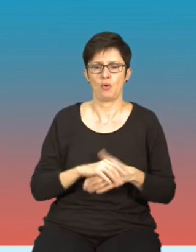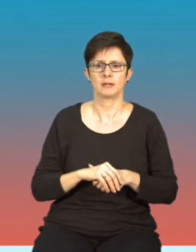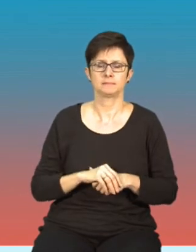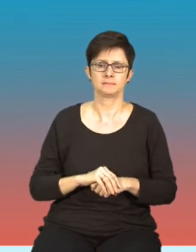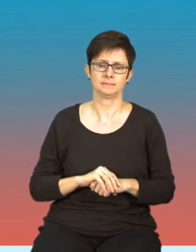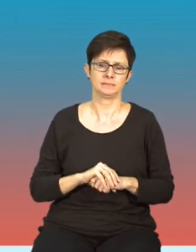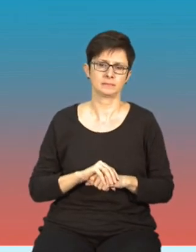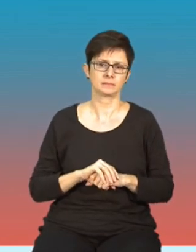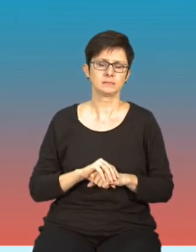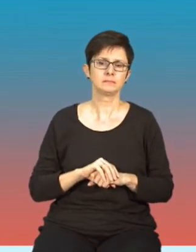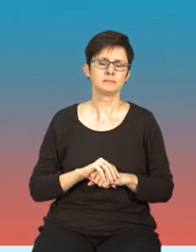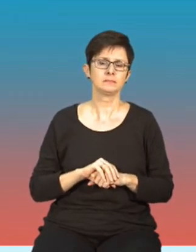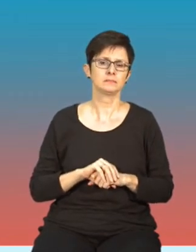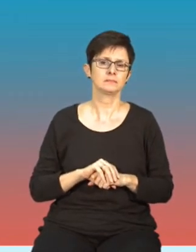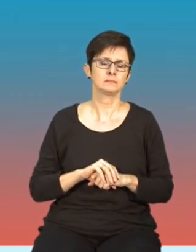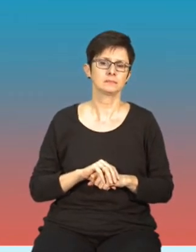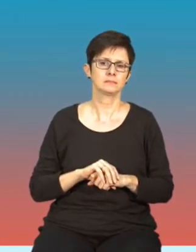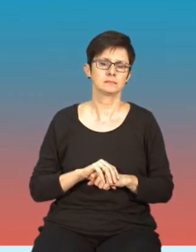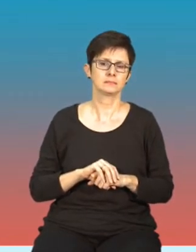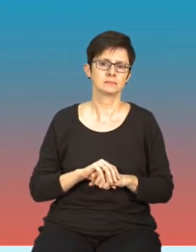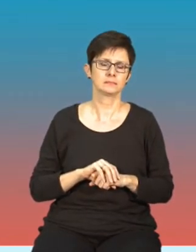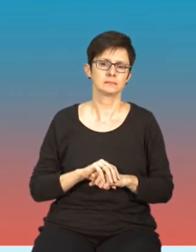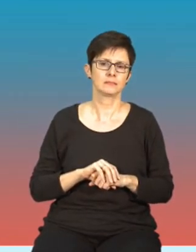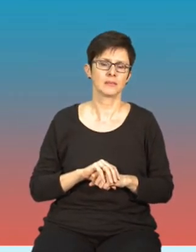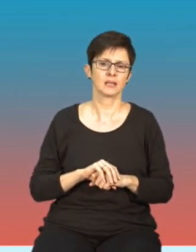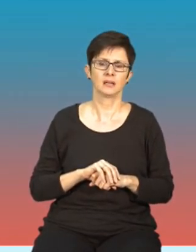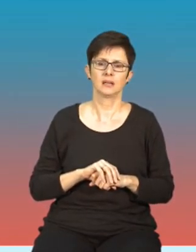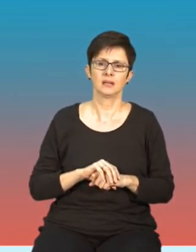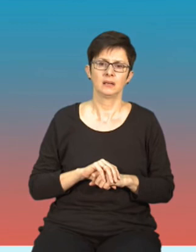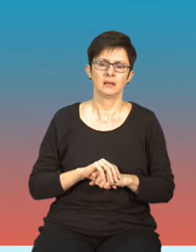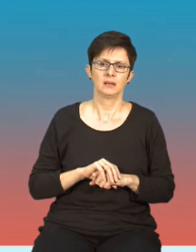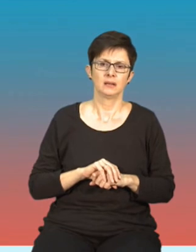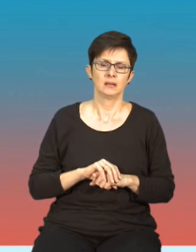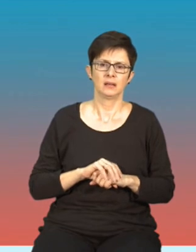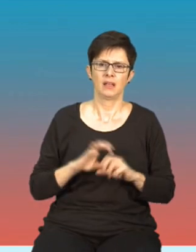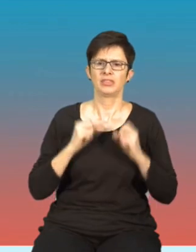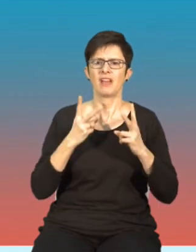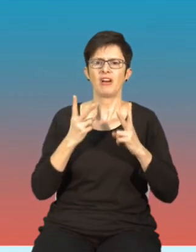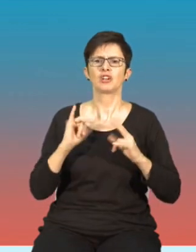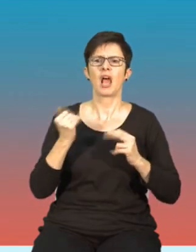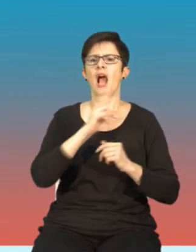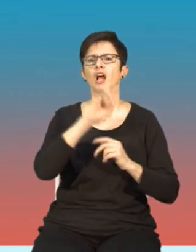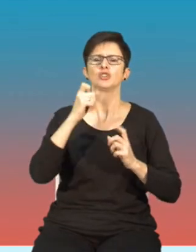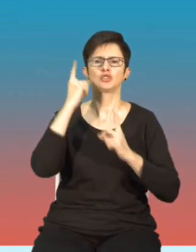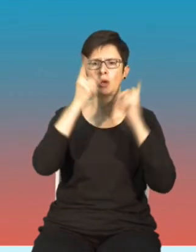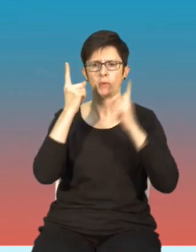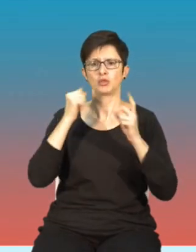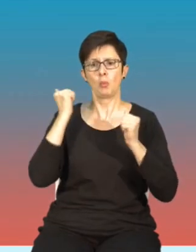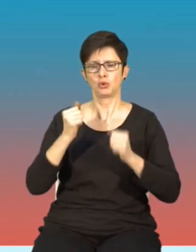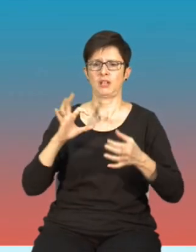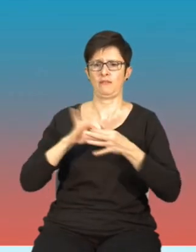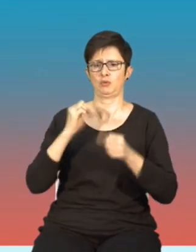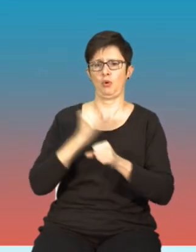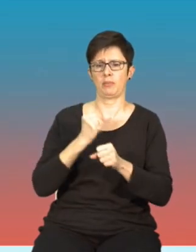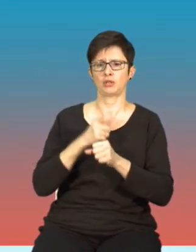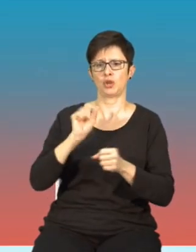wszystkimi ołożami, niezależnie od przekonań, jest podstawą do zagwarantowania